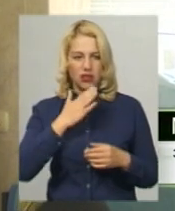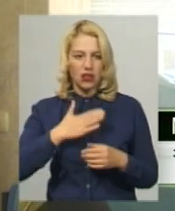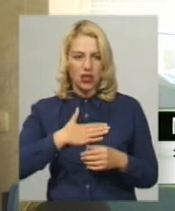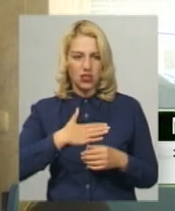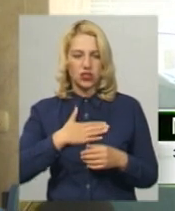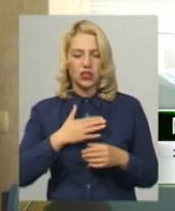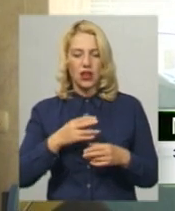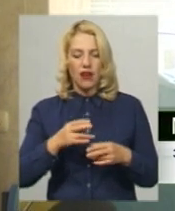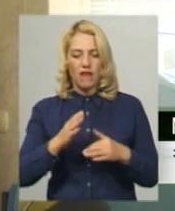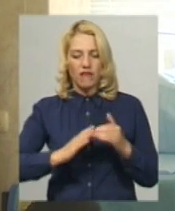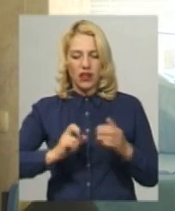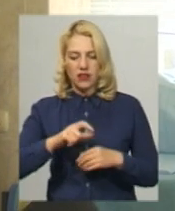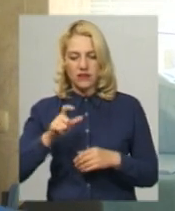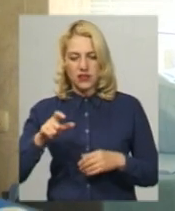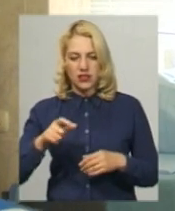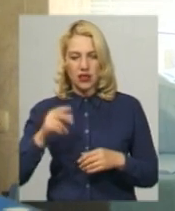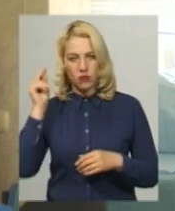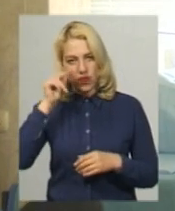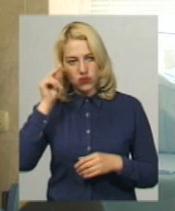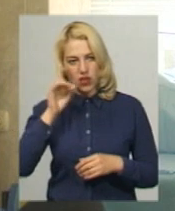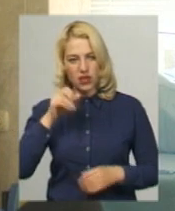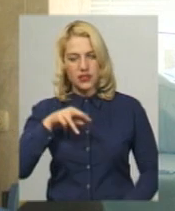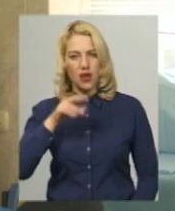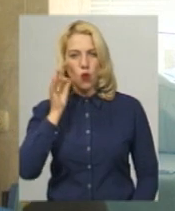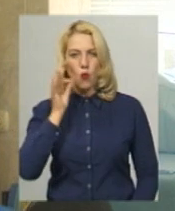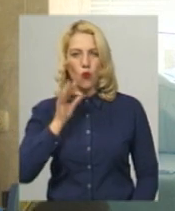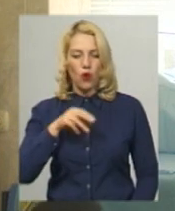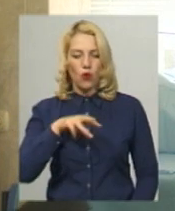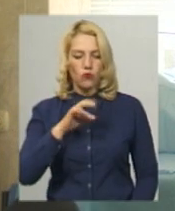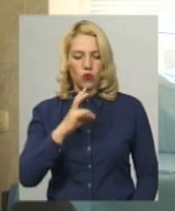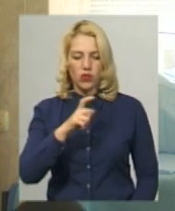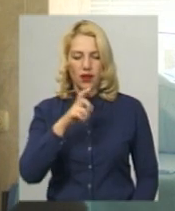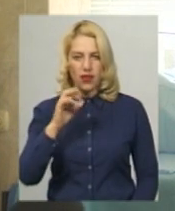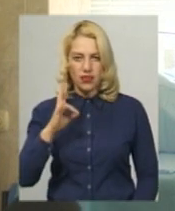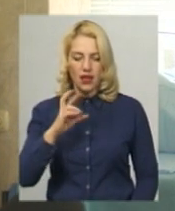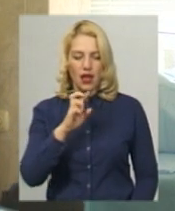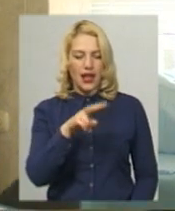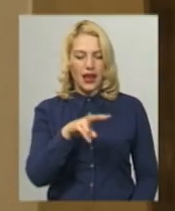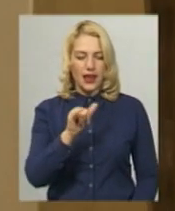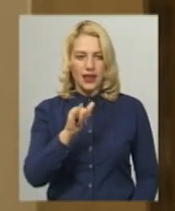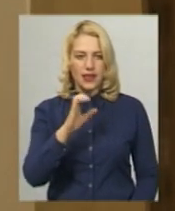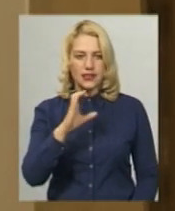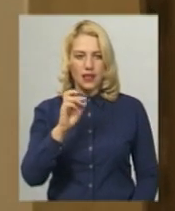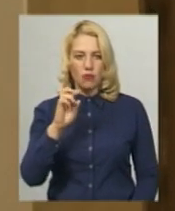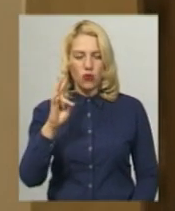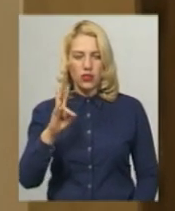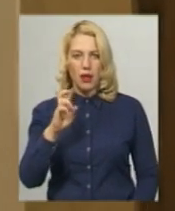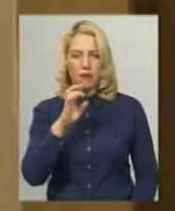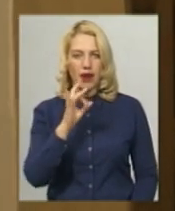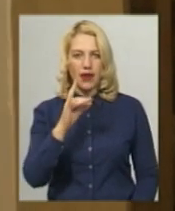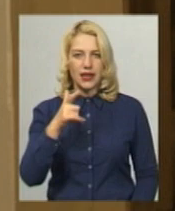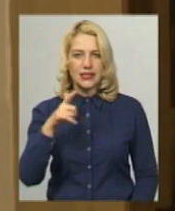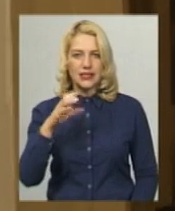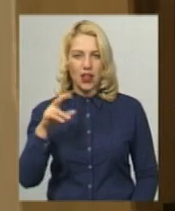травматологічного відділення проходили навчання у Мюнхені, в Лісабоні і в Барселоні. Щодня з травмами суглобів